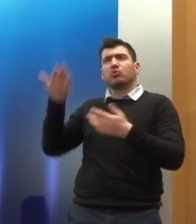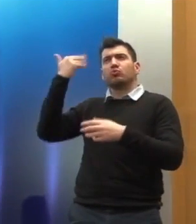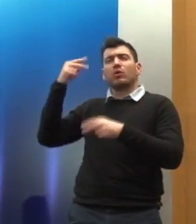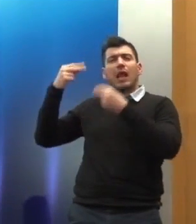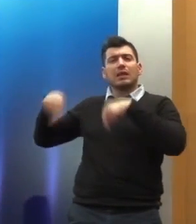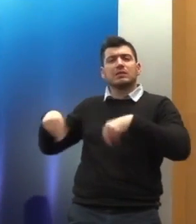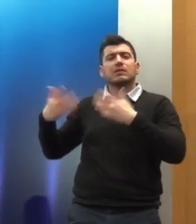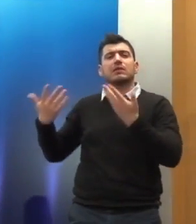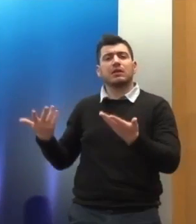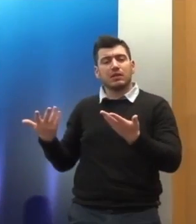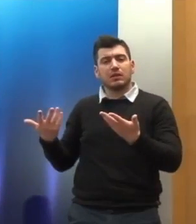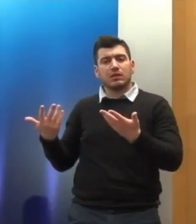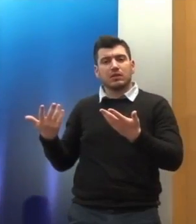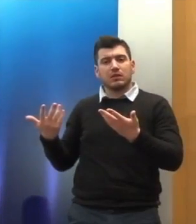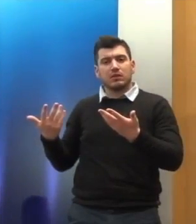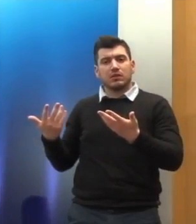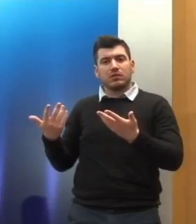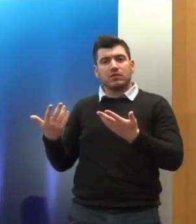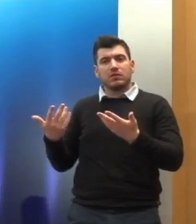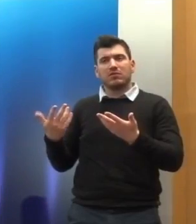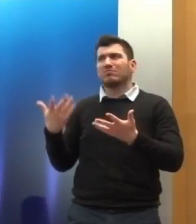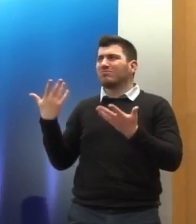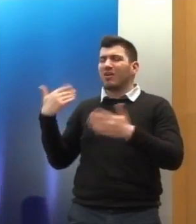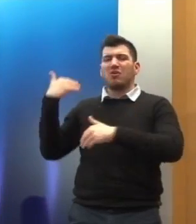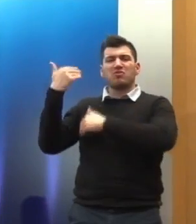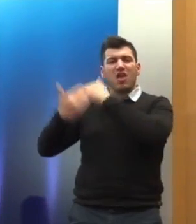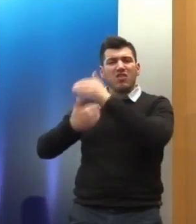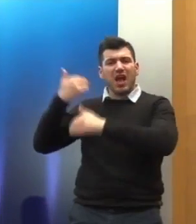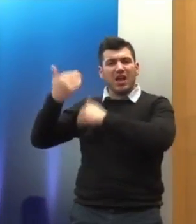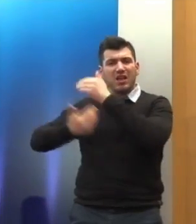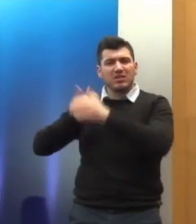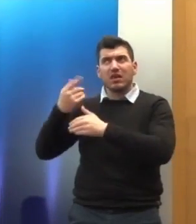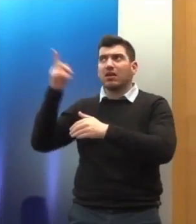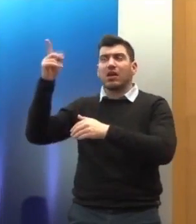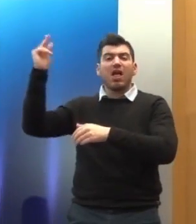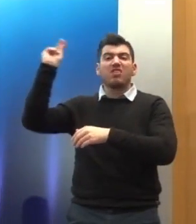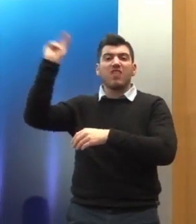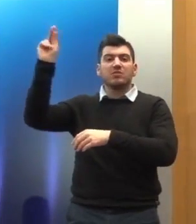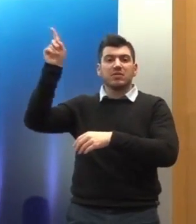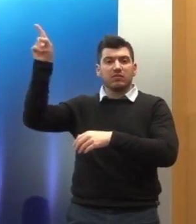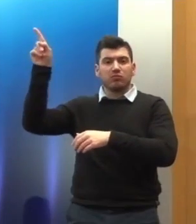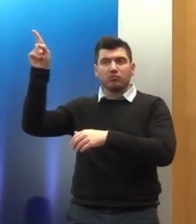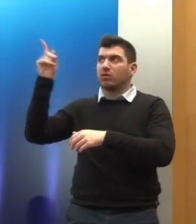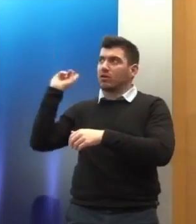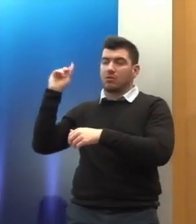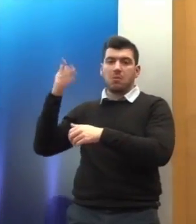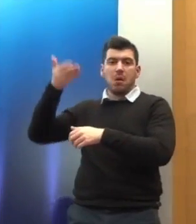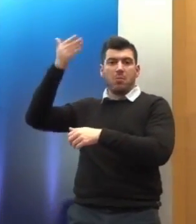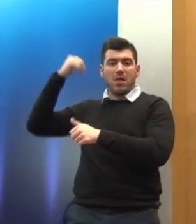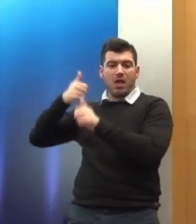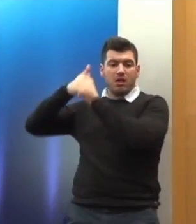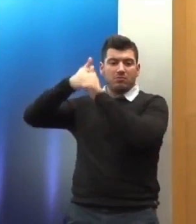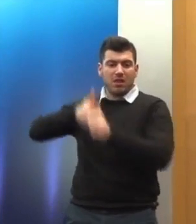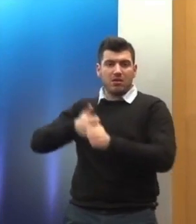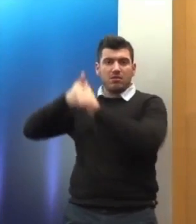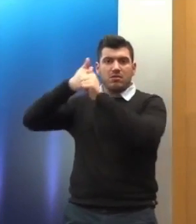συνεχίζεται το τέμει ΑΙ, είναι μια διαδικασία υλοποίησης αυτών των δεσμεύσεων. Αυτό προϋποθέτει και ελπίζω ότι κάποια στιγμή στο